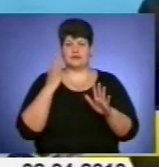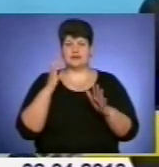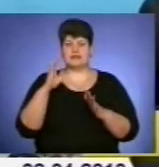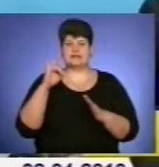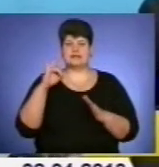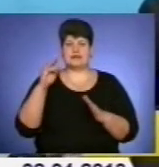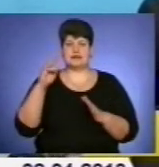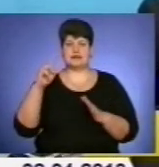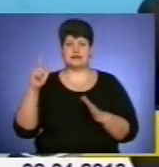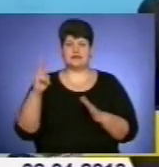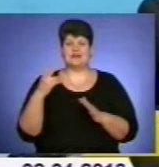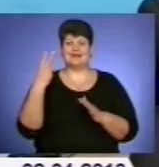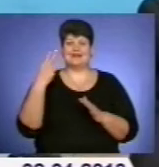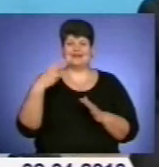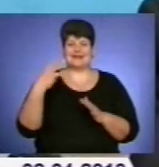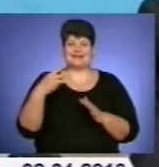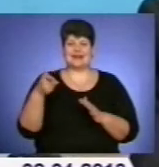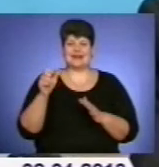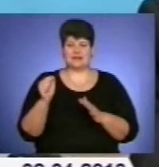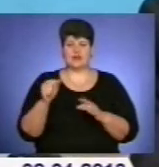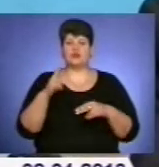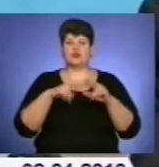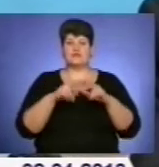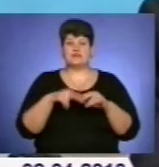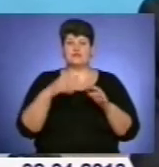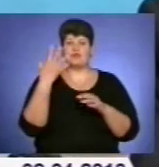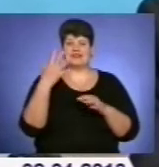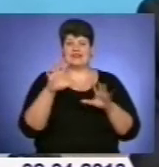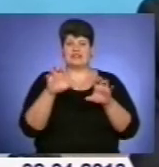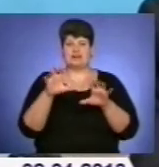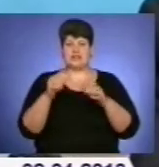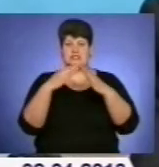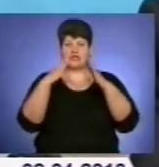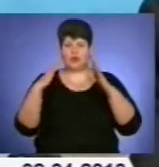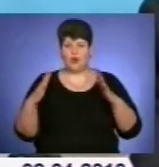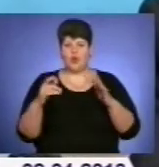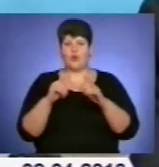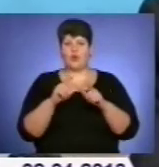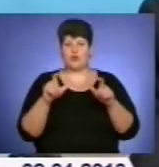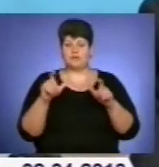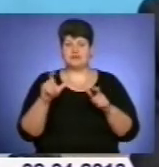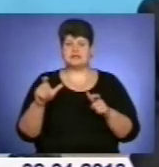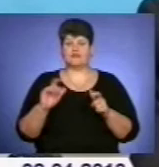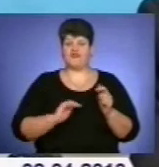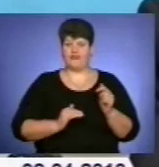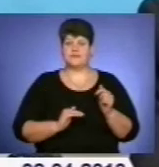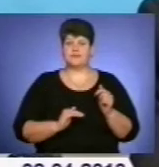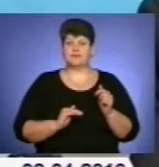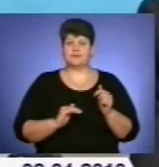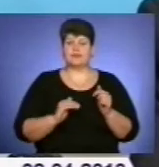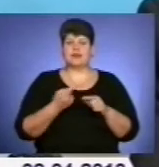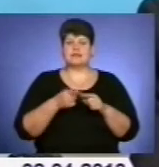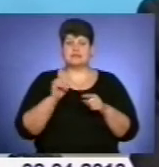гектарів, це будівництво п'яти тваринницьких комплексів, які будуть підтримані фінансово, це будівництво або